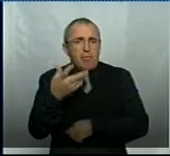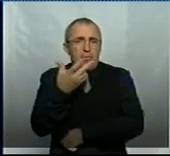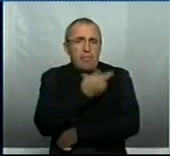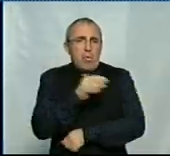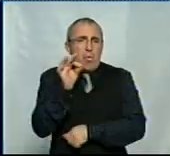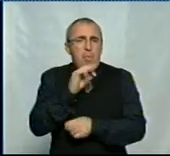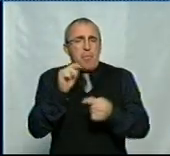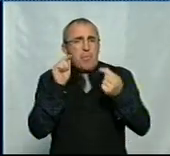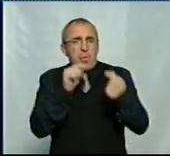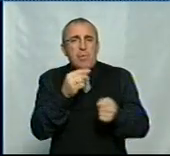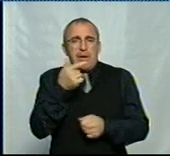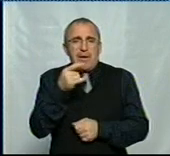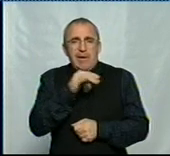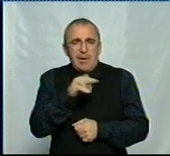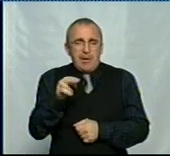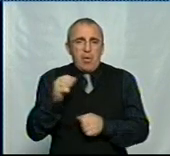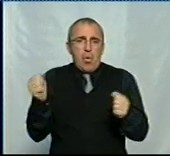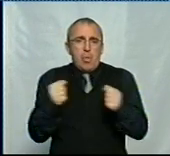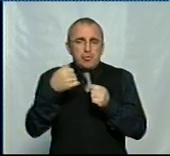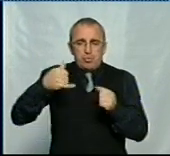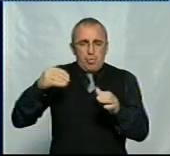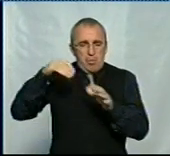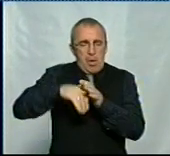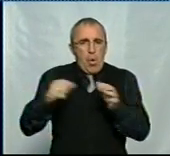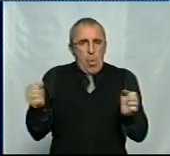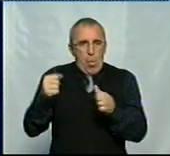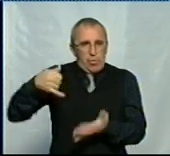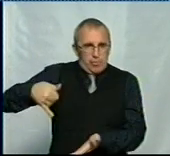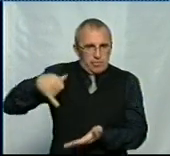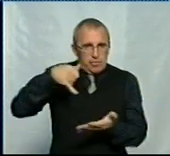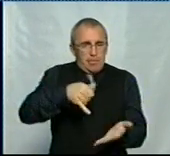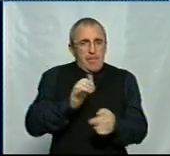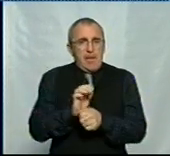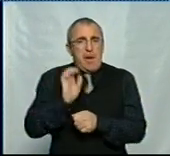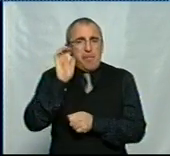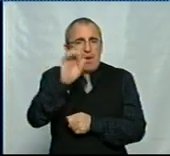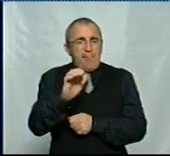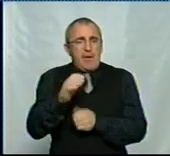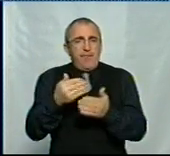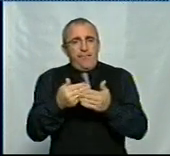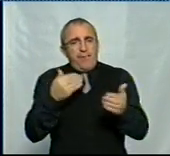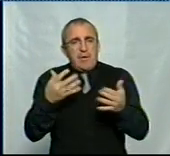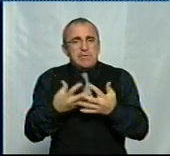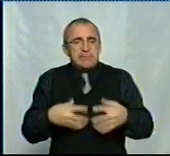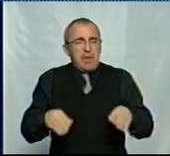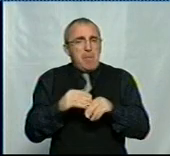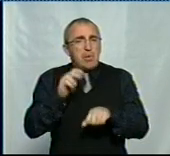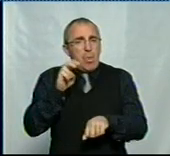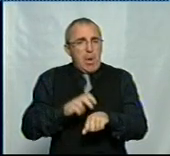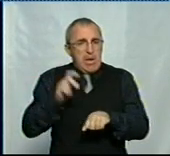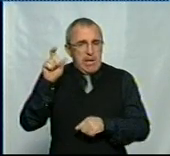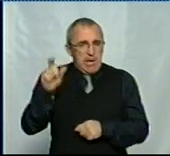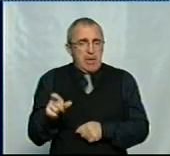проти грипу, тобто сумка-холодильник, направлення від сімейного лікаря?